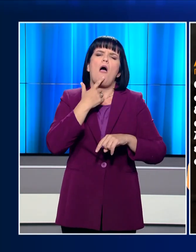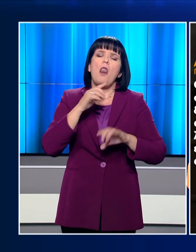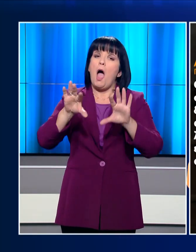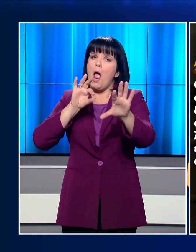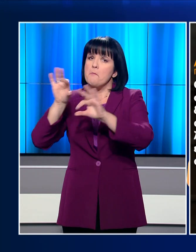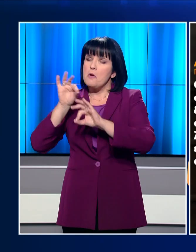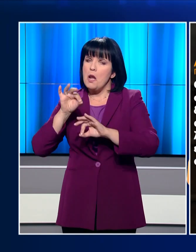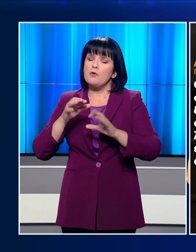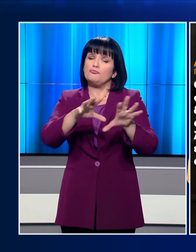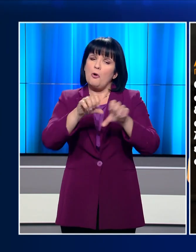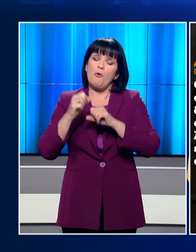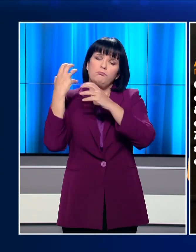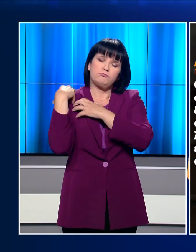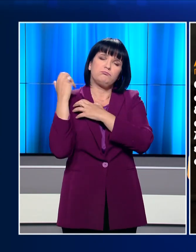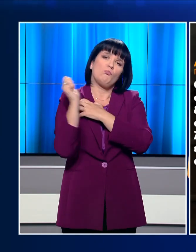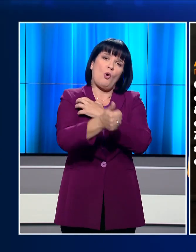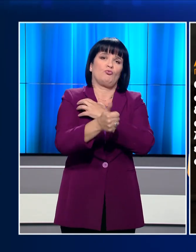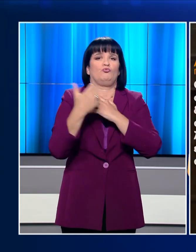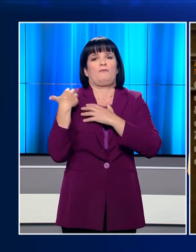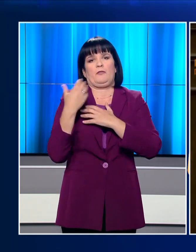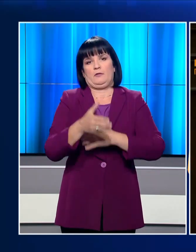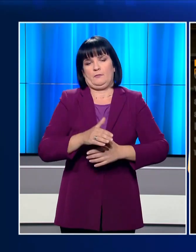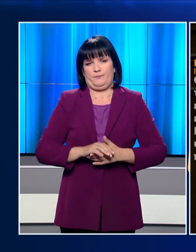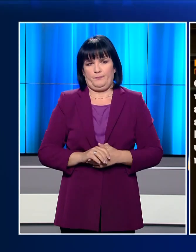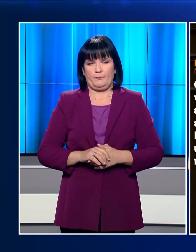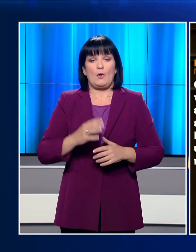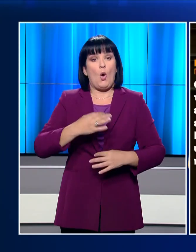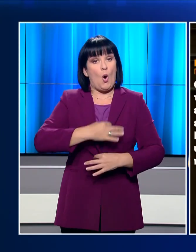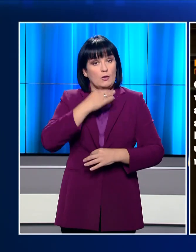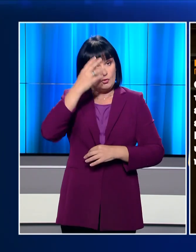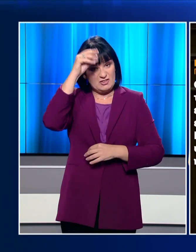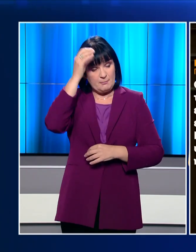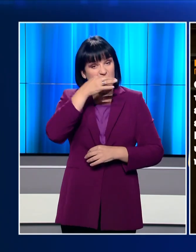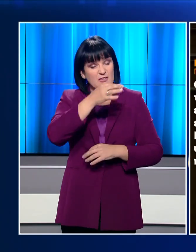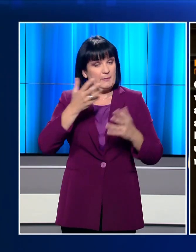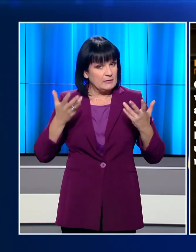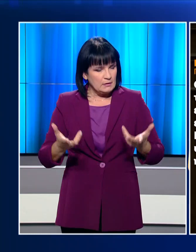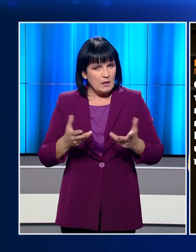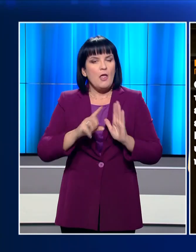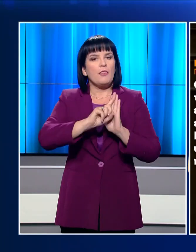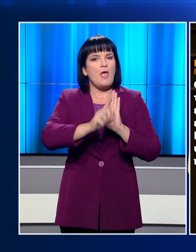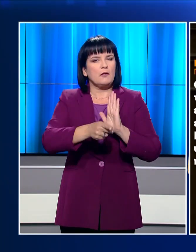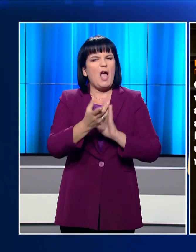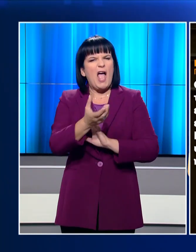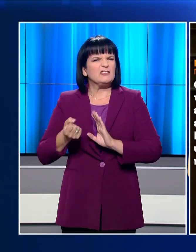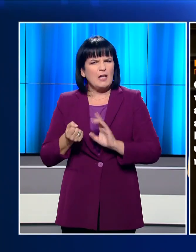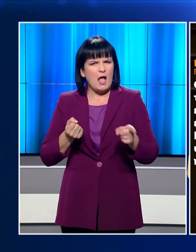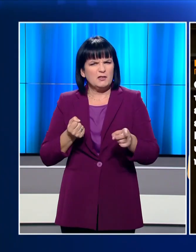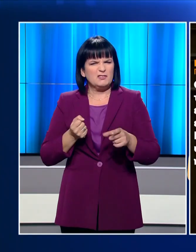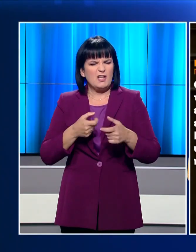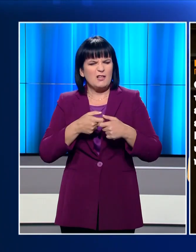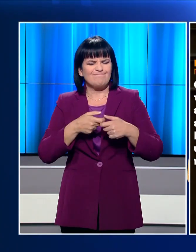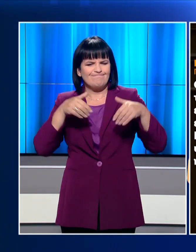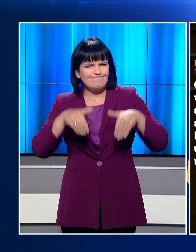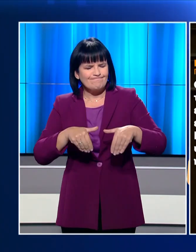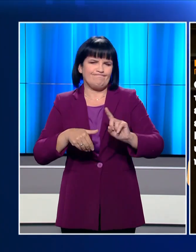επιλέγετε, ας αναλάβετε μόνος αυτή την ευθύνη. Ο κύριος Τσίπρας εξέφρασε την άποψη ότι διατάξεις περί εξαίρεσης δεν μπορούν να εφαρμοστούν.